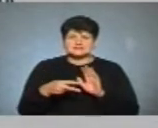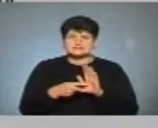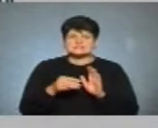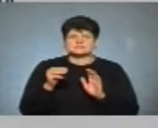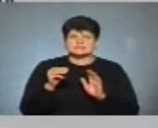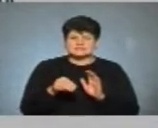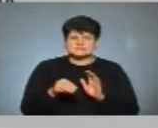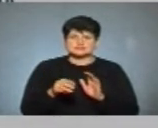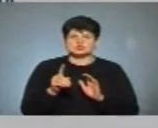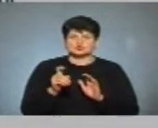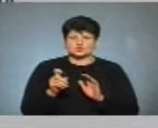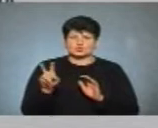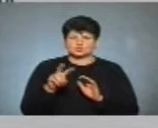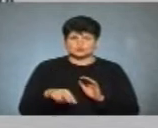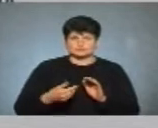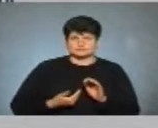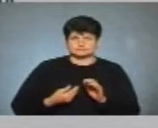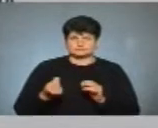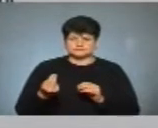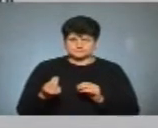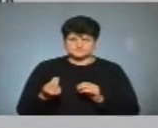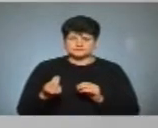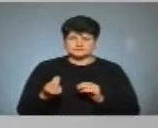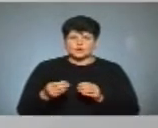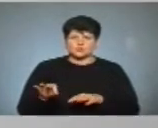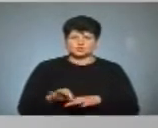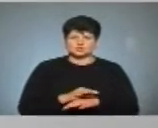100 доларів готівкою «Одружений».